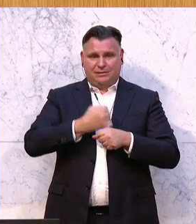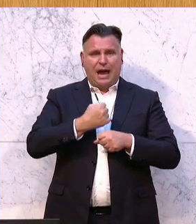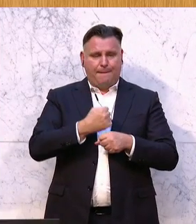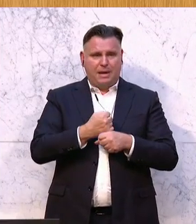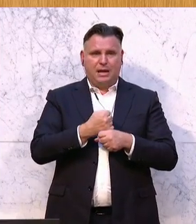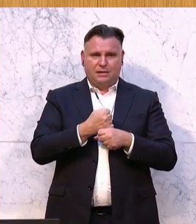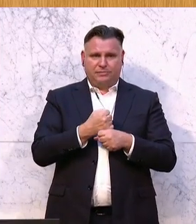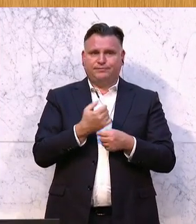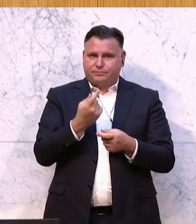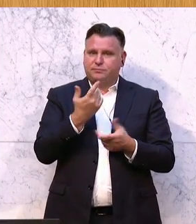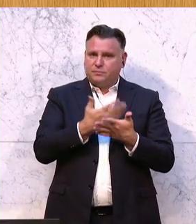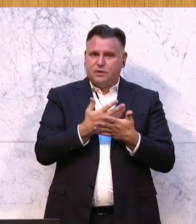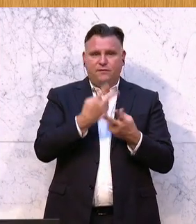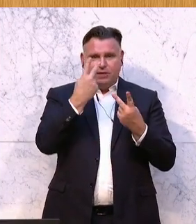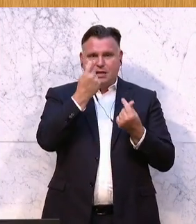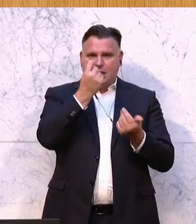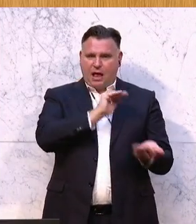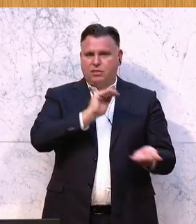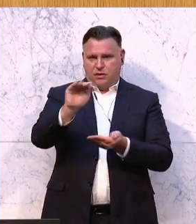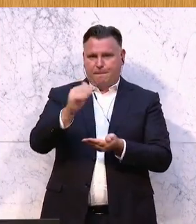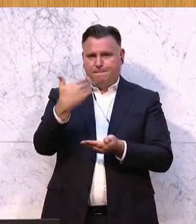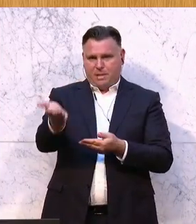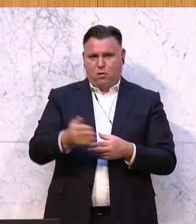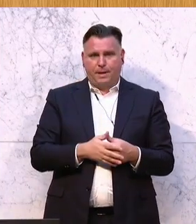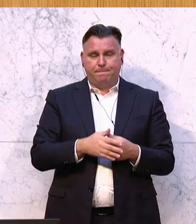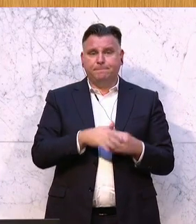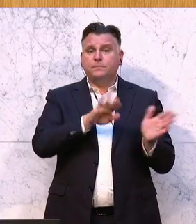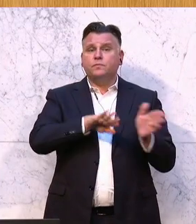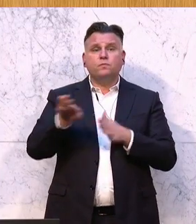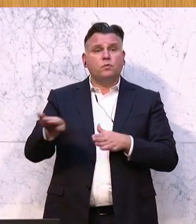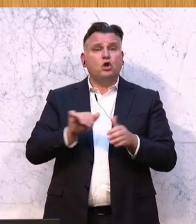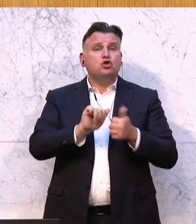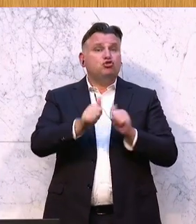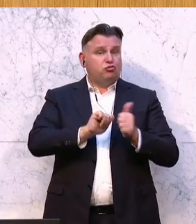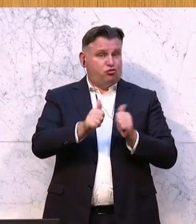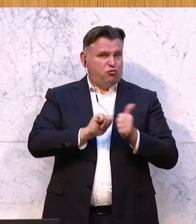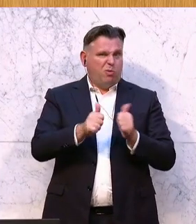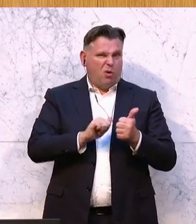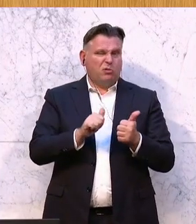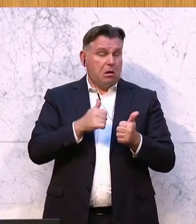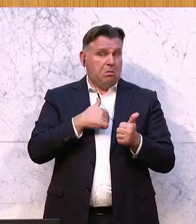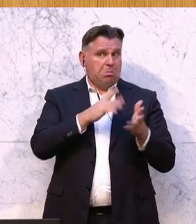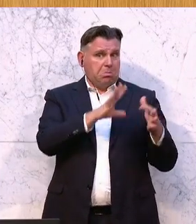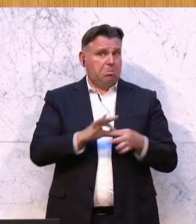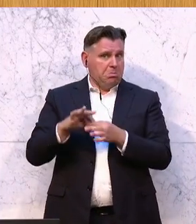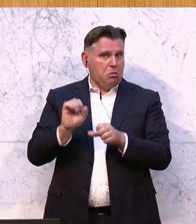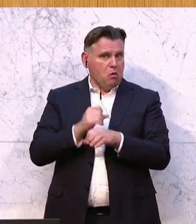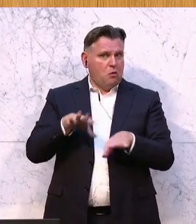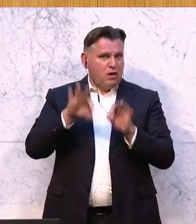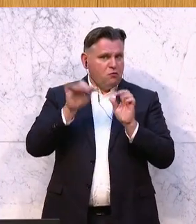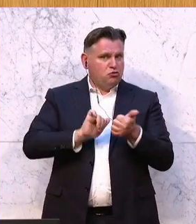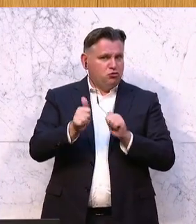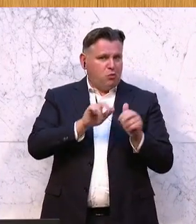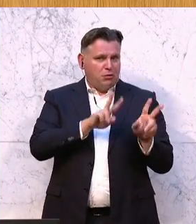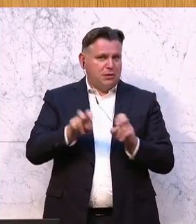genau dadurch werden diese Mittel gerechtfertigt. Beim Sport wiederum ist es auch so, ich finde doch eine Überleitung, beim Sport ist es auch so,